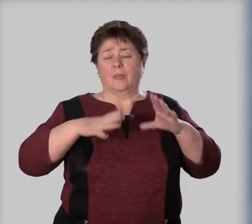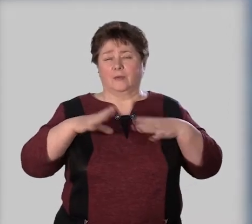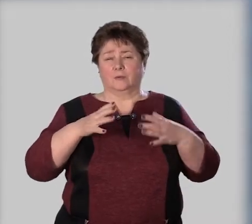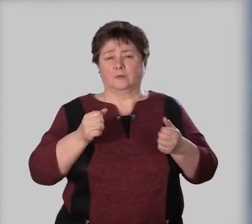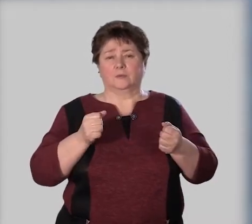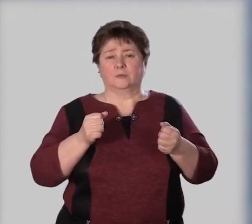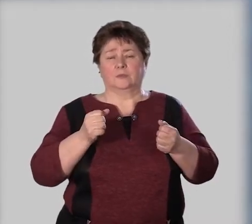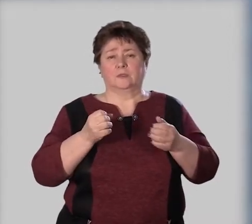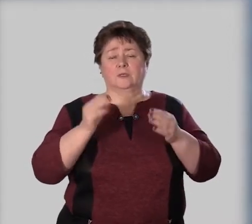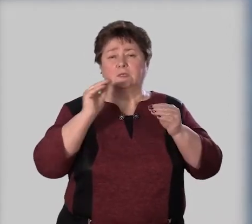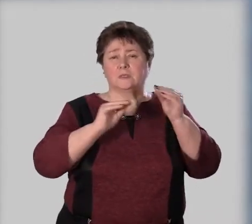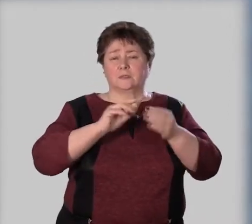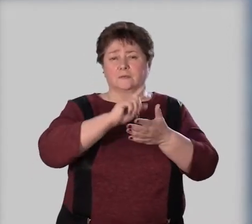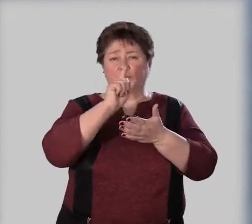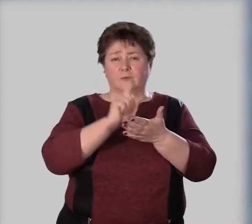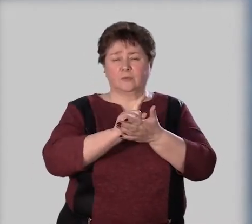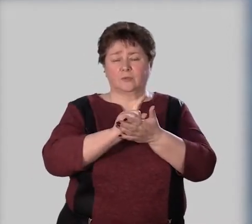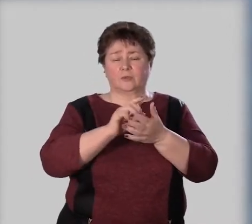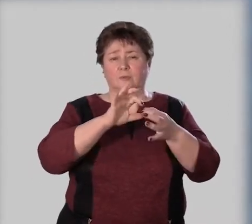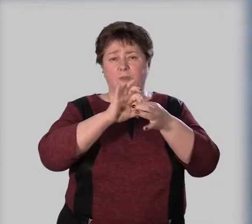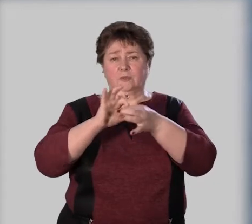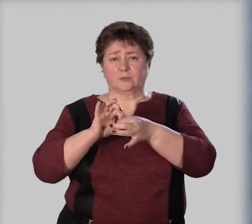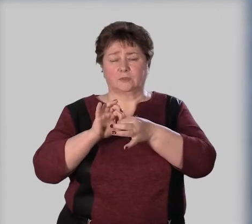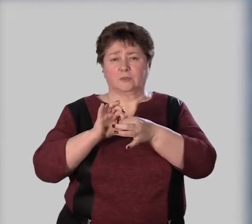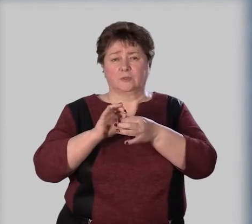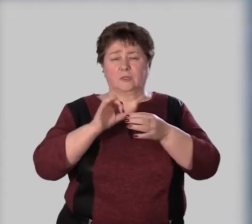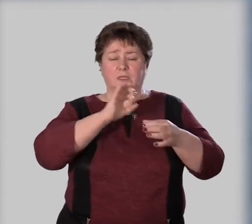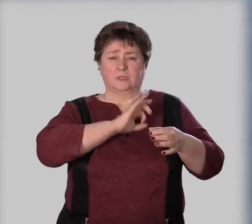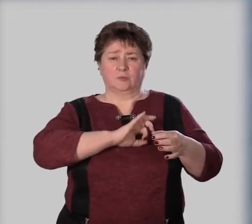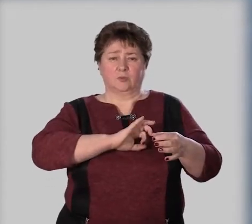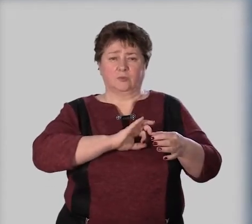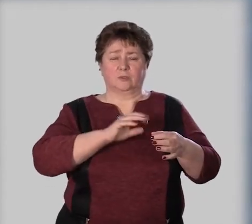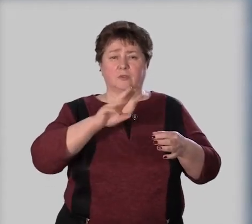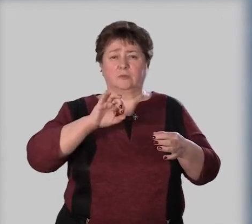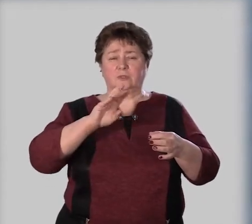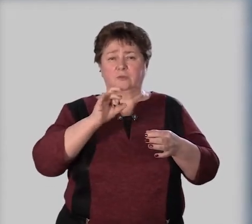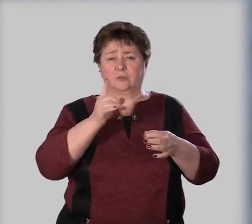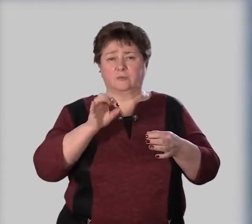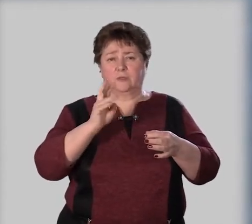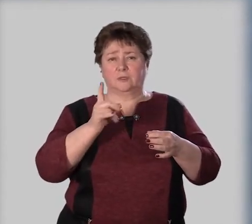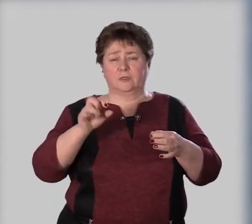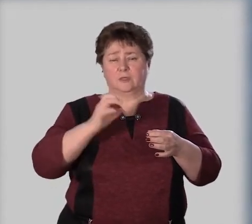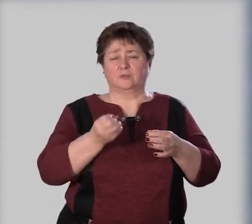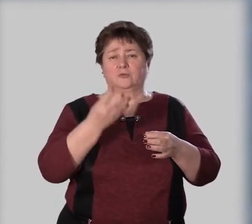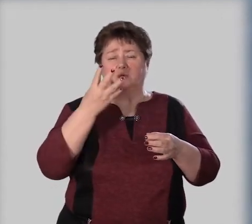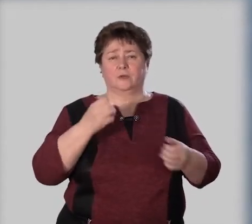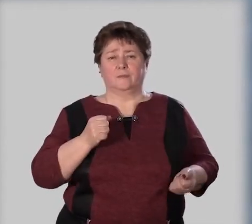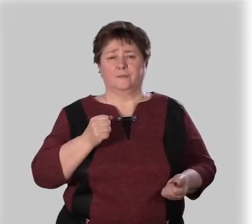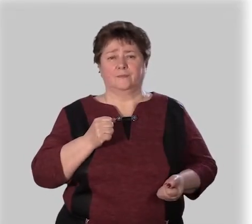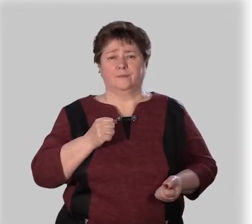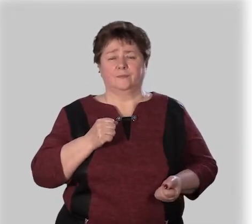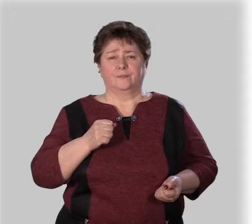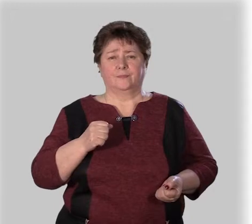Потренируемся. Составьте вопросы к предложениям, используя местоимение «Сколько